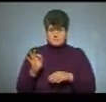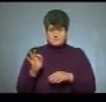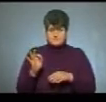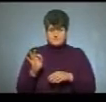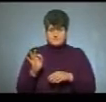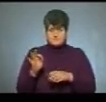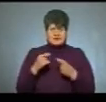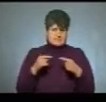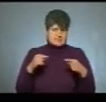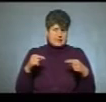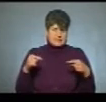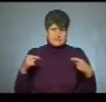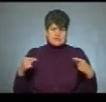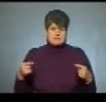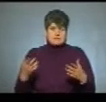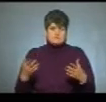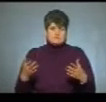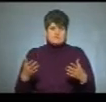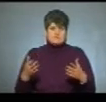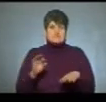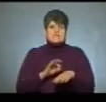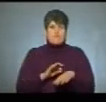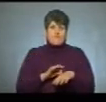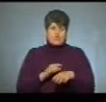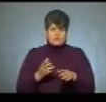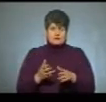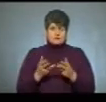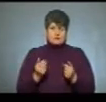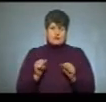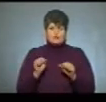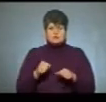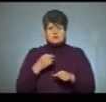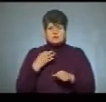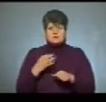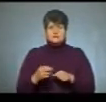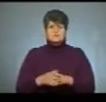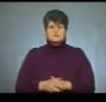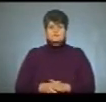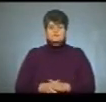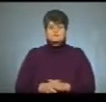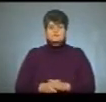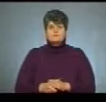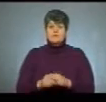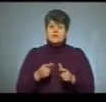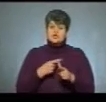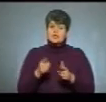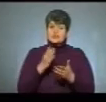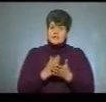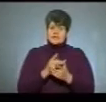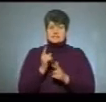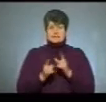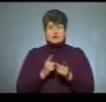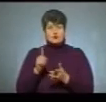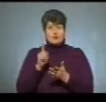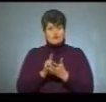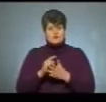за різними захворюваннями. Саме так можна про це сказати. Чи є зміни обов'язкових